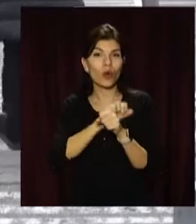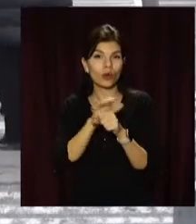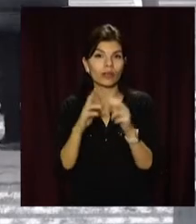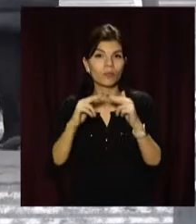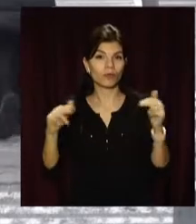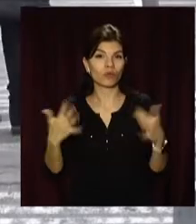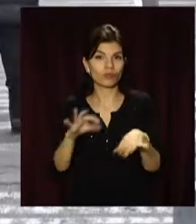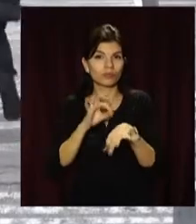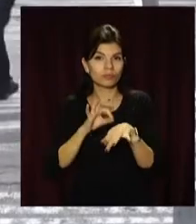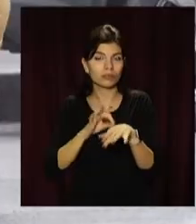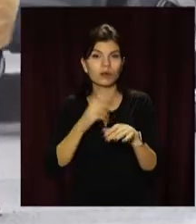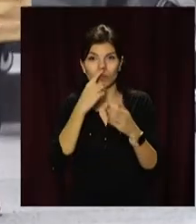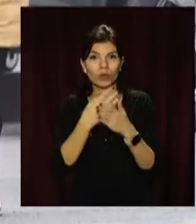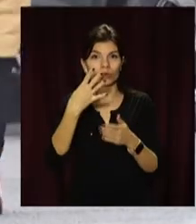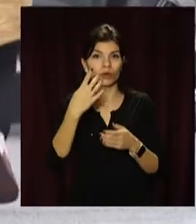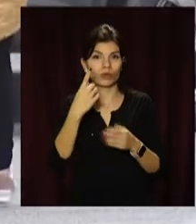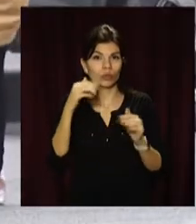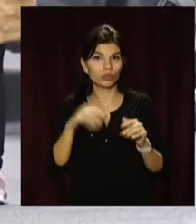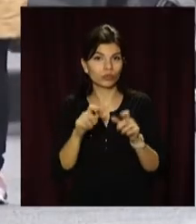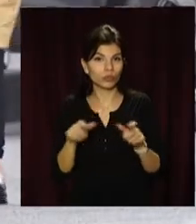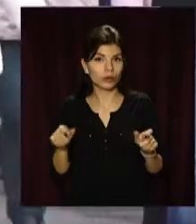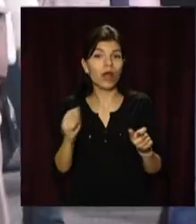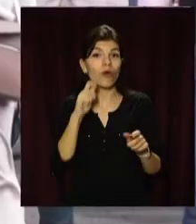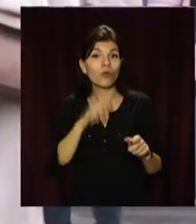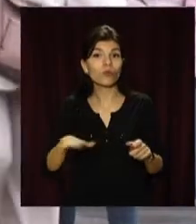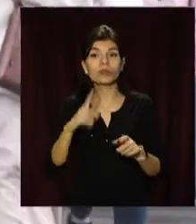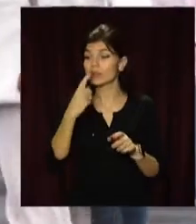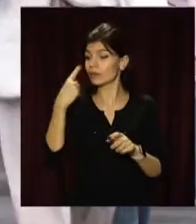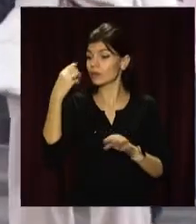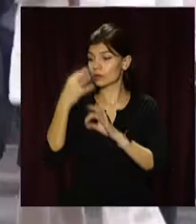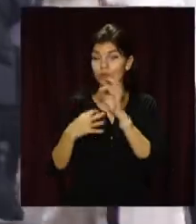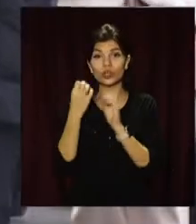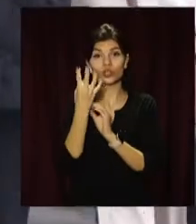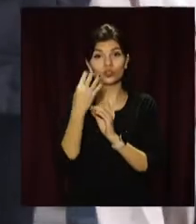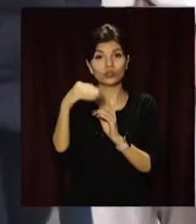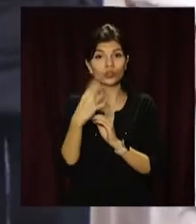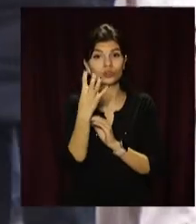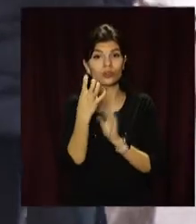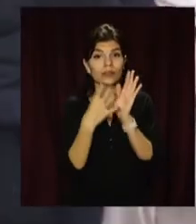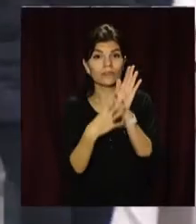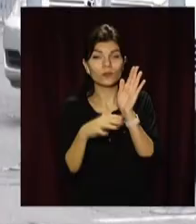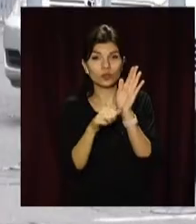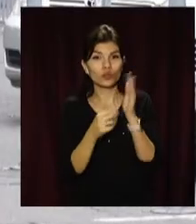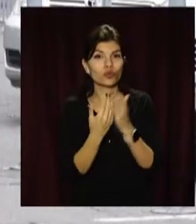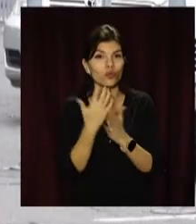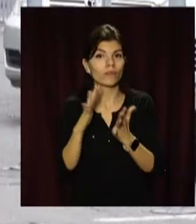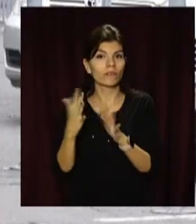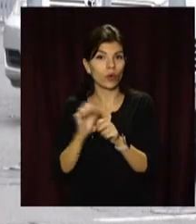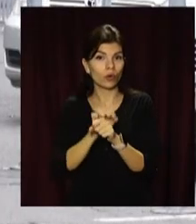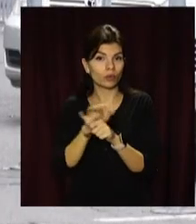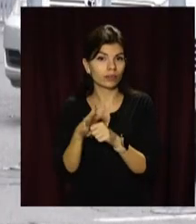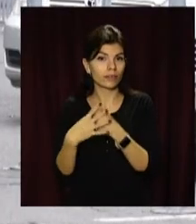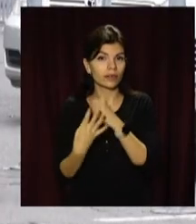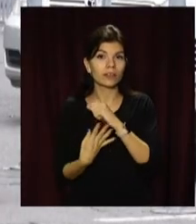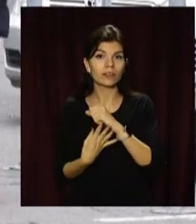Дніпропетровщині вже інфікувалися 41 тисяча людей. А в Україні за минулу добу – 14 тисяч 496 нових випадків COVID